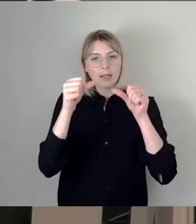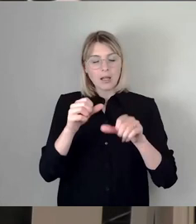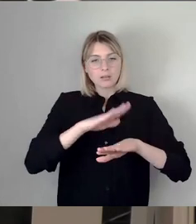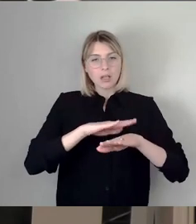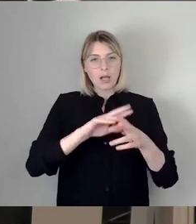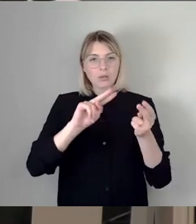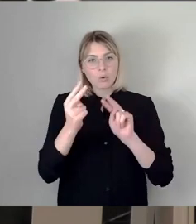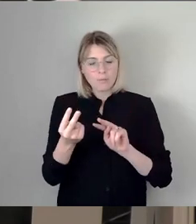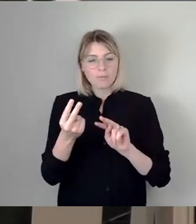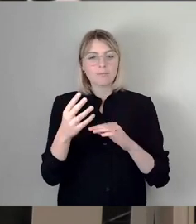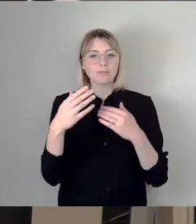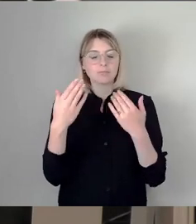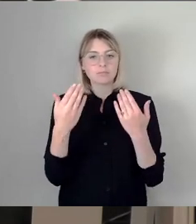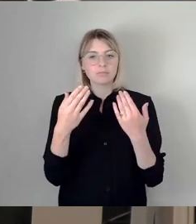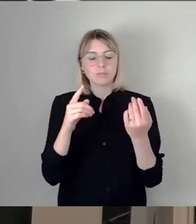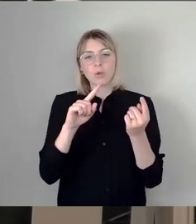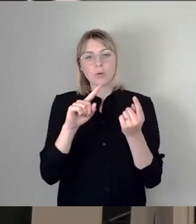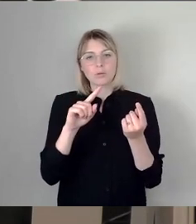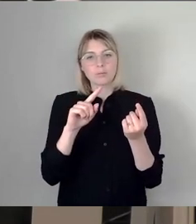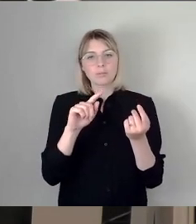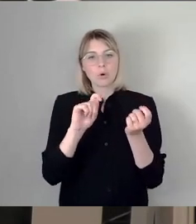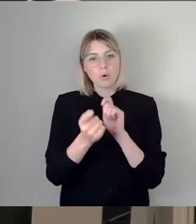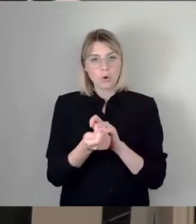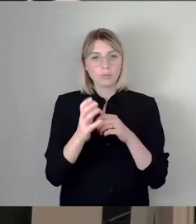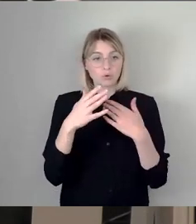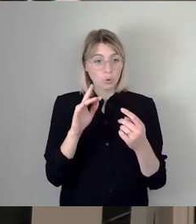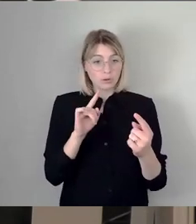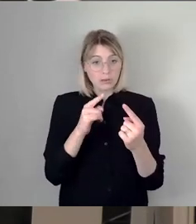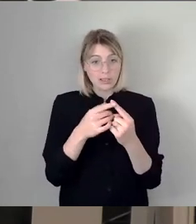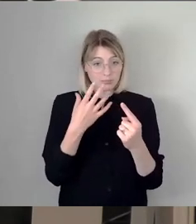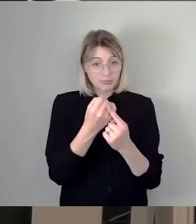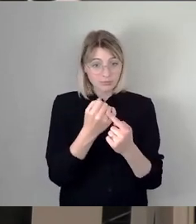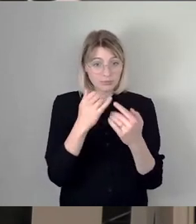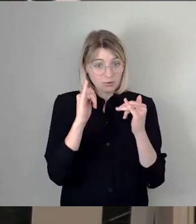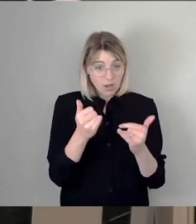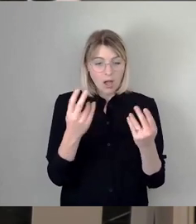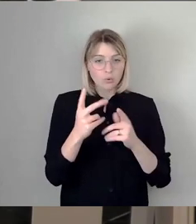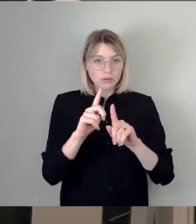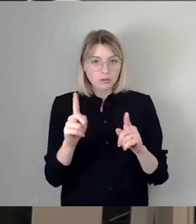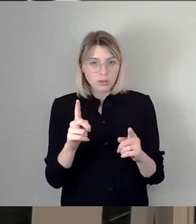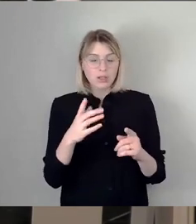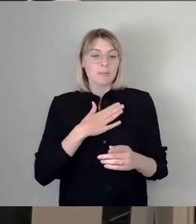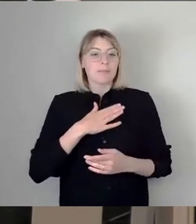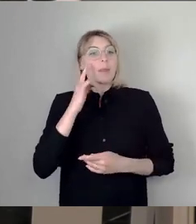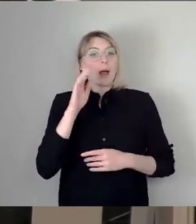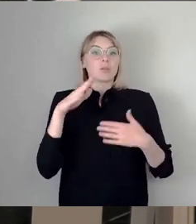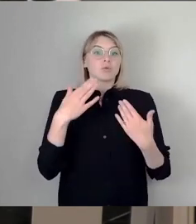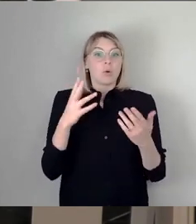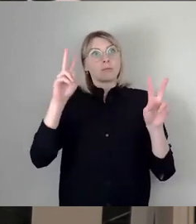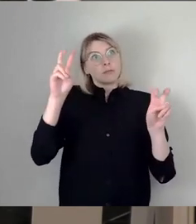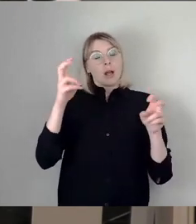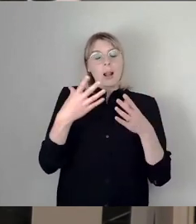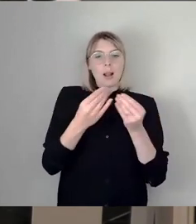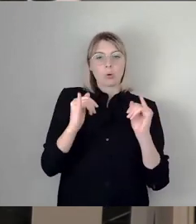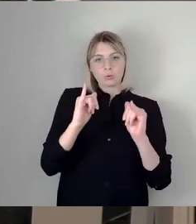halbwegs zielführend ist. Ich bin der Meinung, dass es Scheinlösungen sind. Natürlich ist es so. Das ist